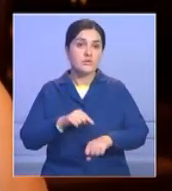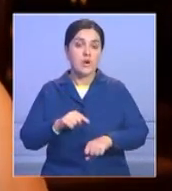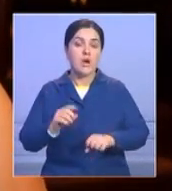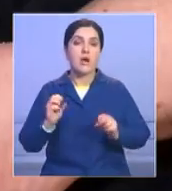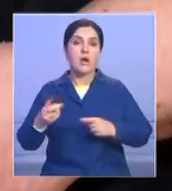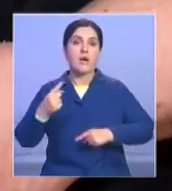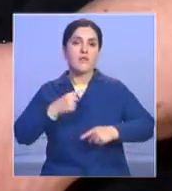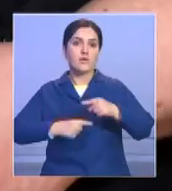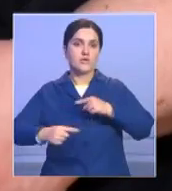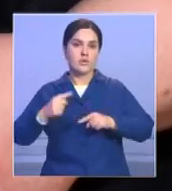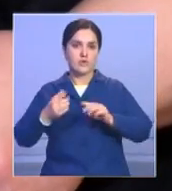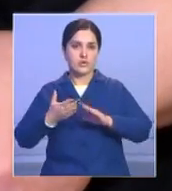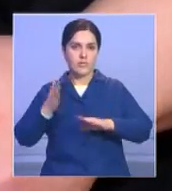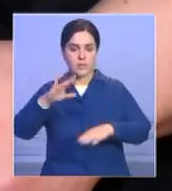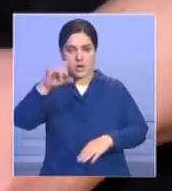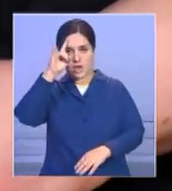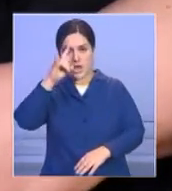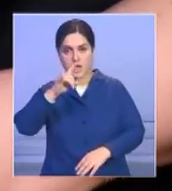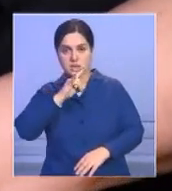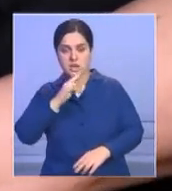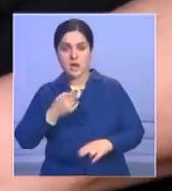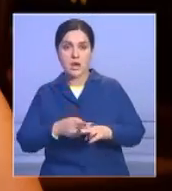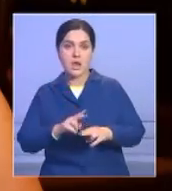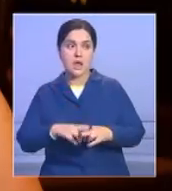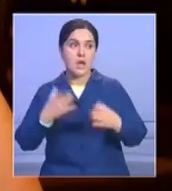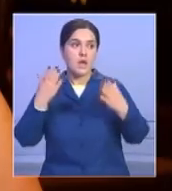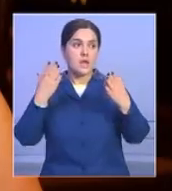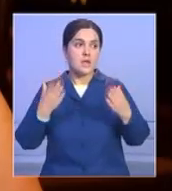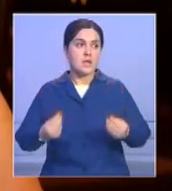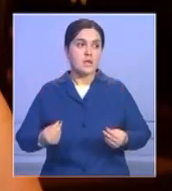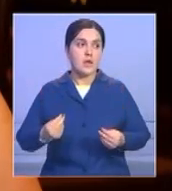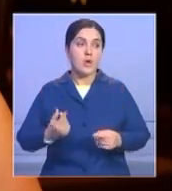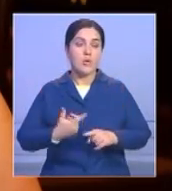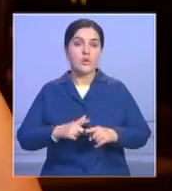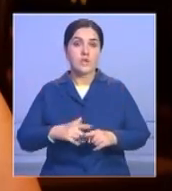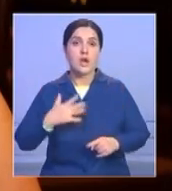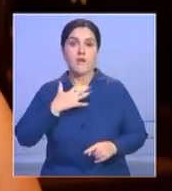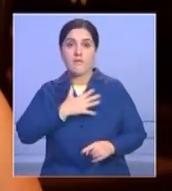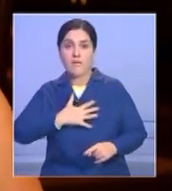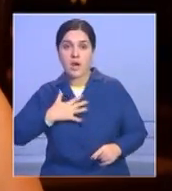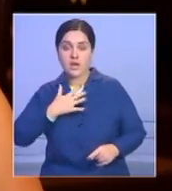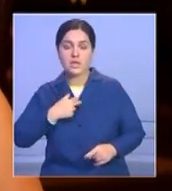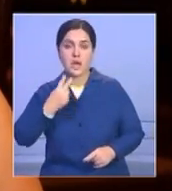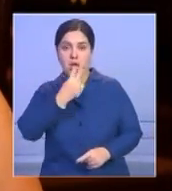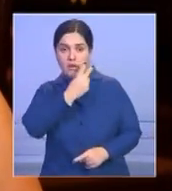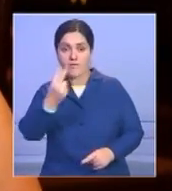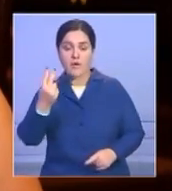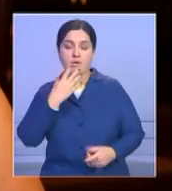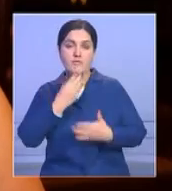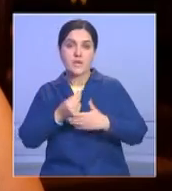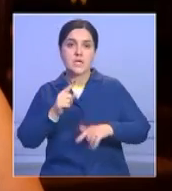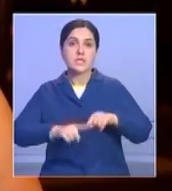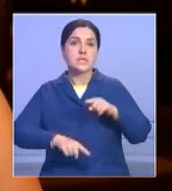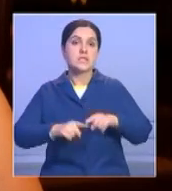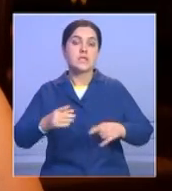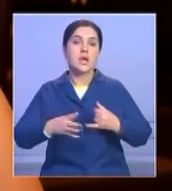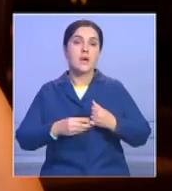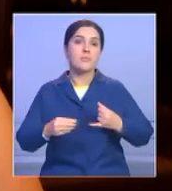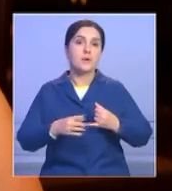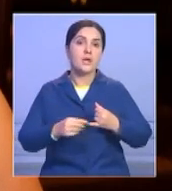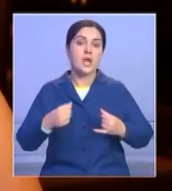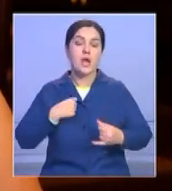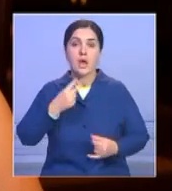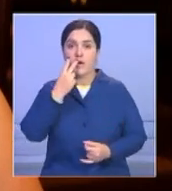вернулась домой, в Казахстан. Этот день для меня очень волнительный, потому что я вижу очень много своих земляков. Я вижу,